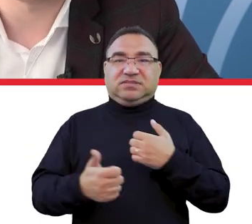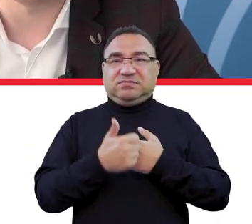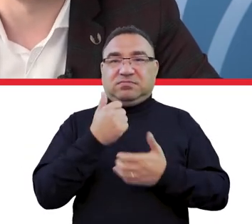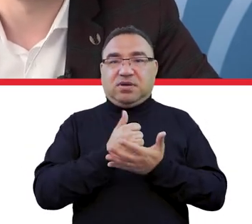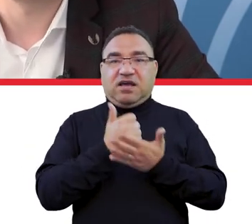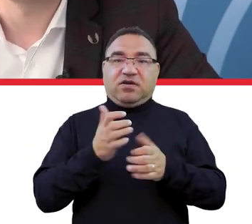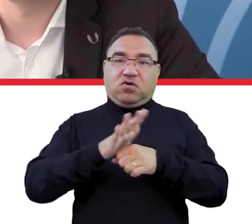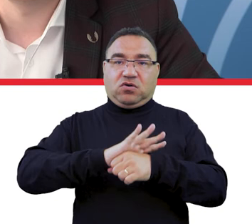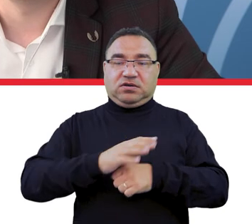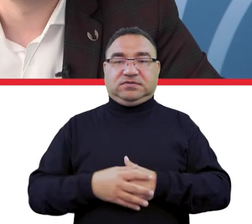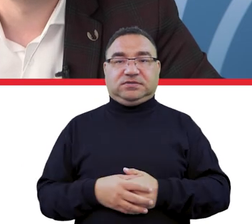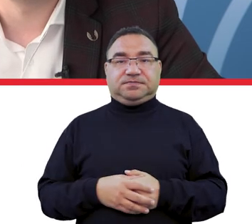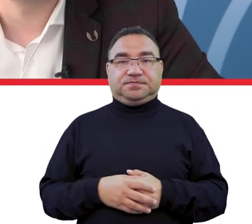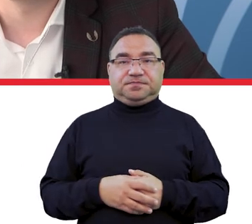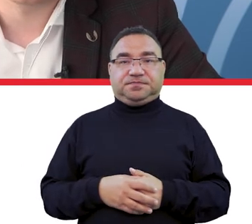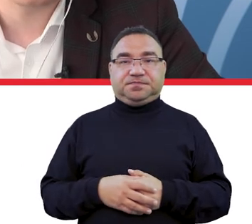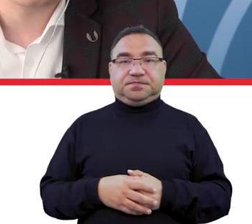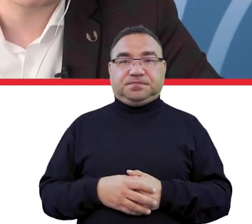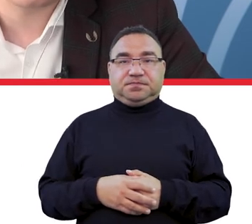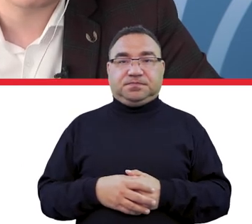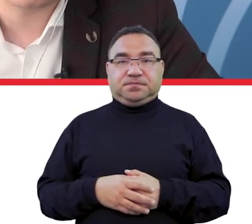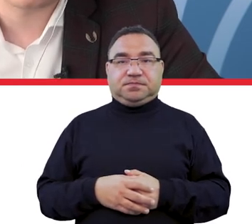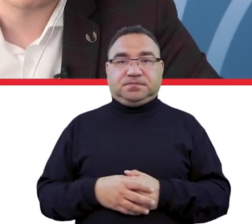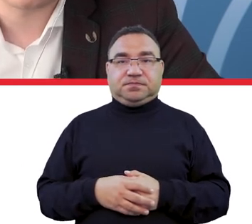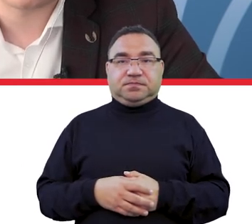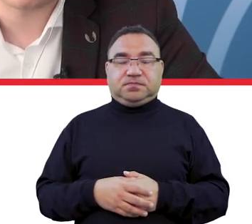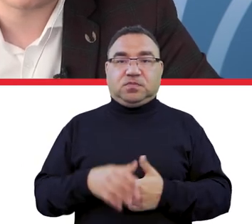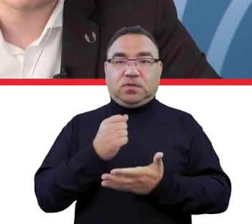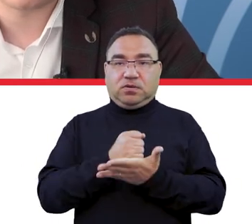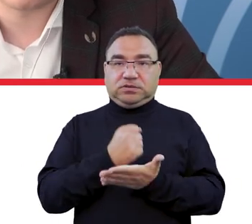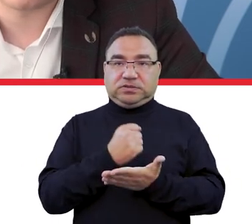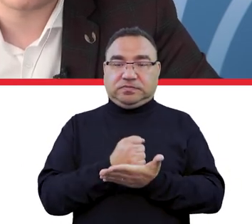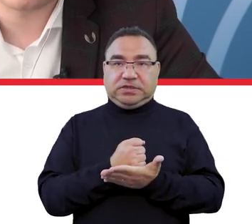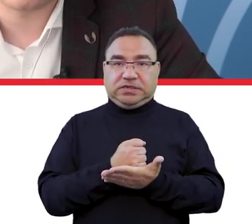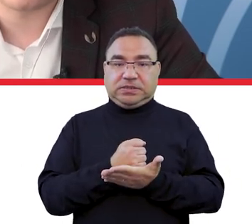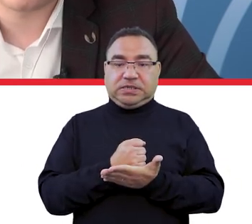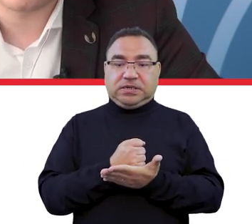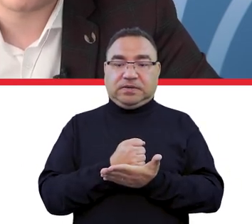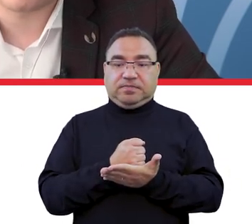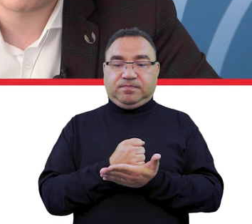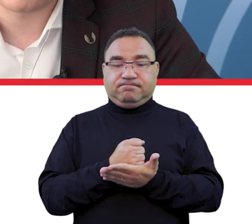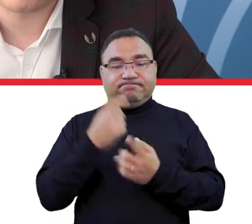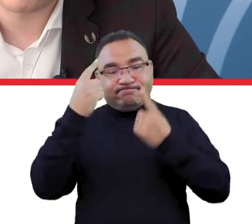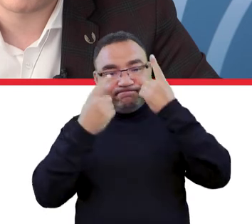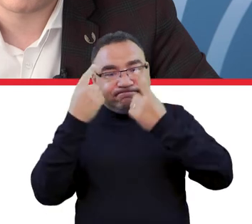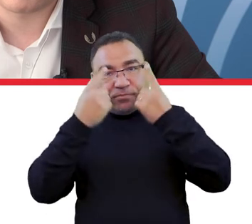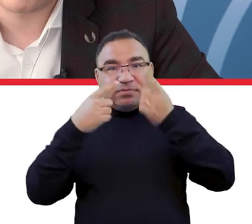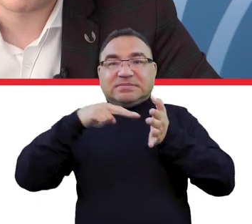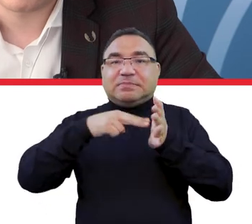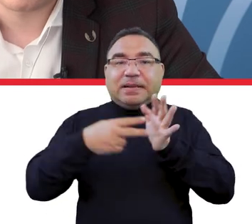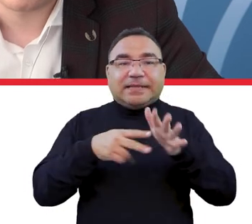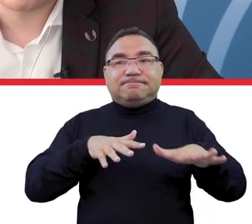dotyczących COVID-u. Myślę, że tutaj jest kwestia też jakiejś tam logistyki takiej